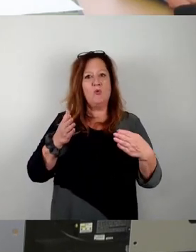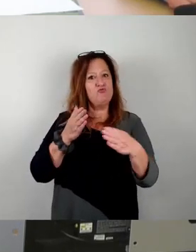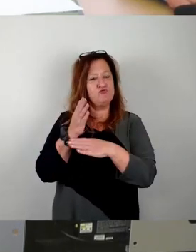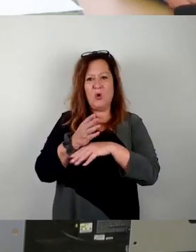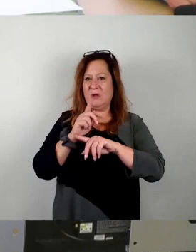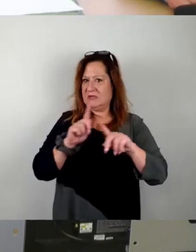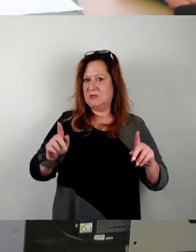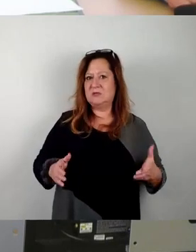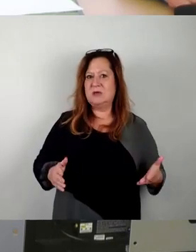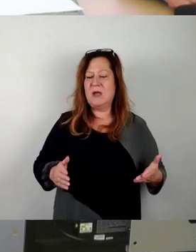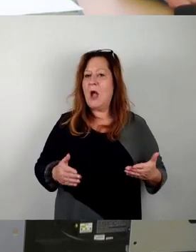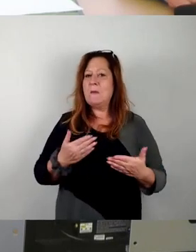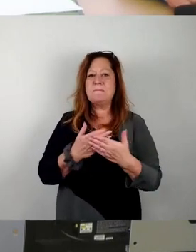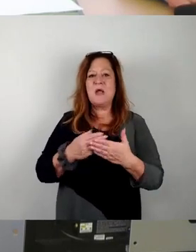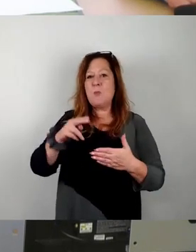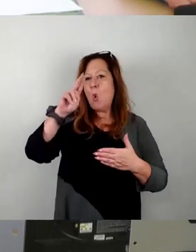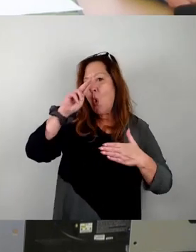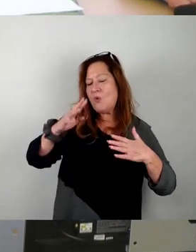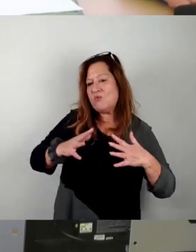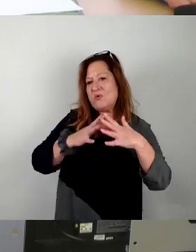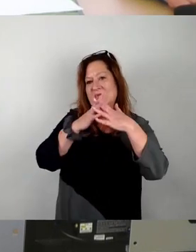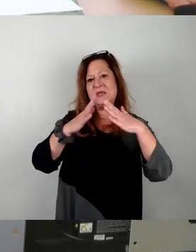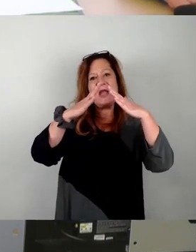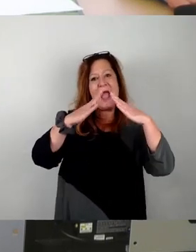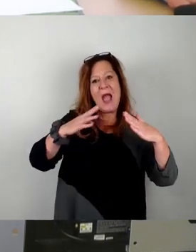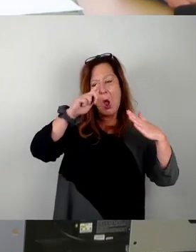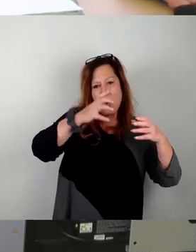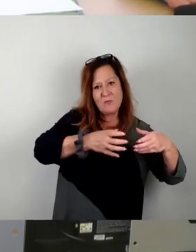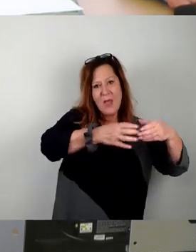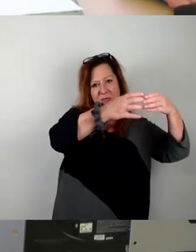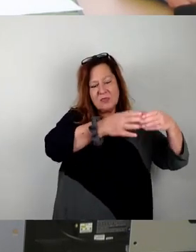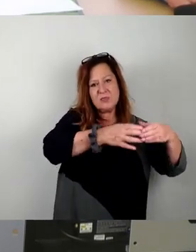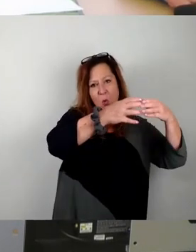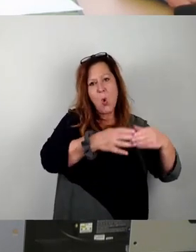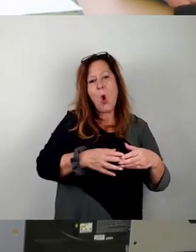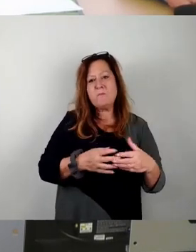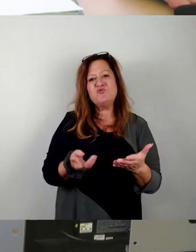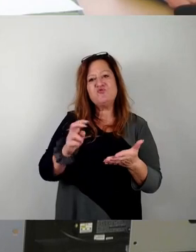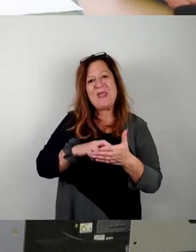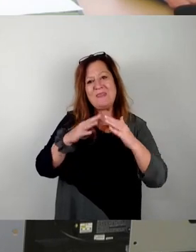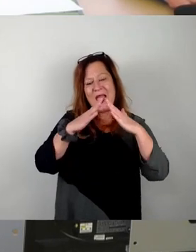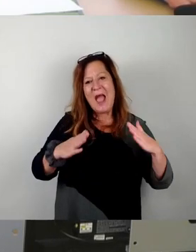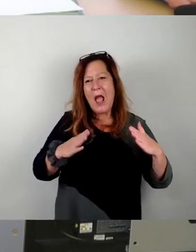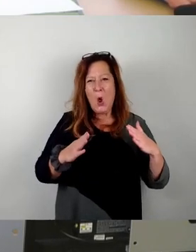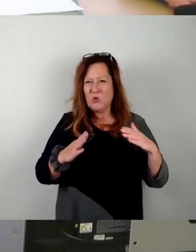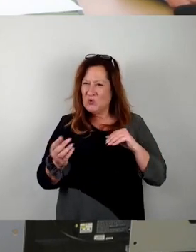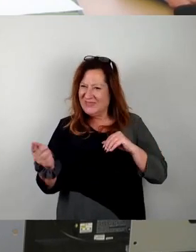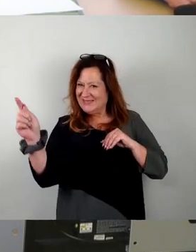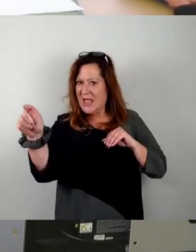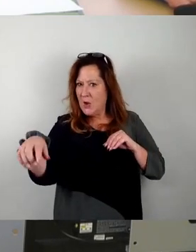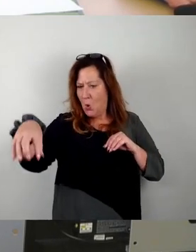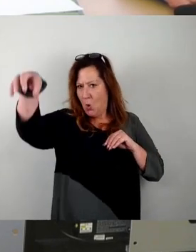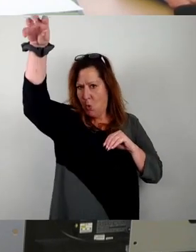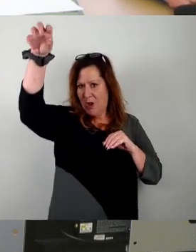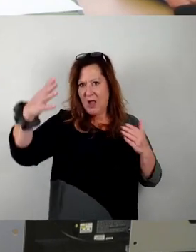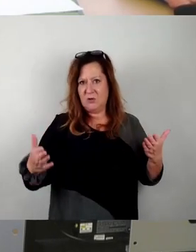Hofkirche, Hausmann-Turm, Ständehaus dort nochmal ein zusätzlicher Hochpunkt gesetzt wird. Und das wollen wir